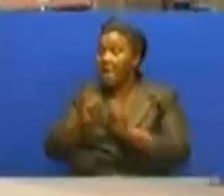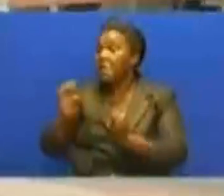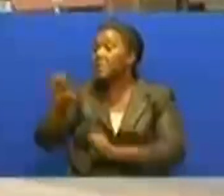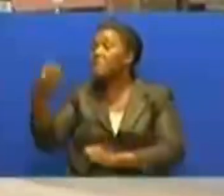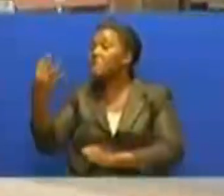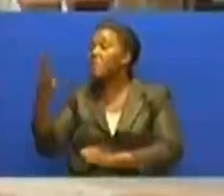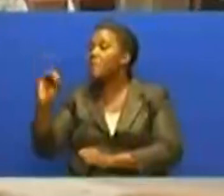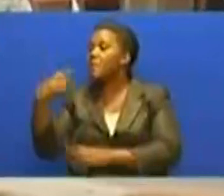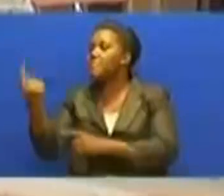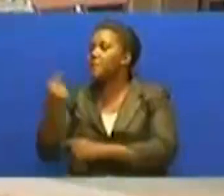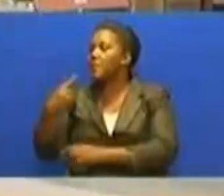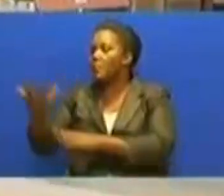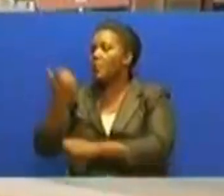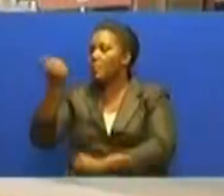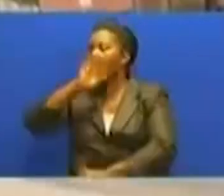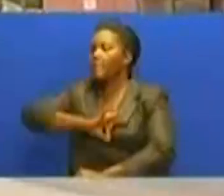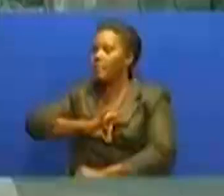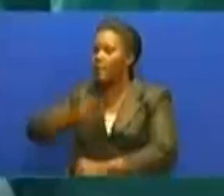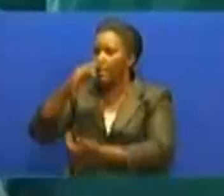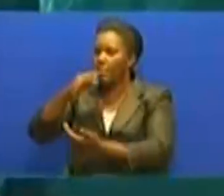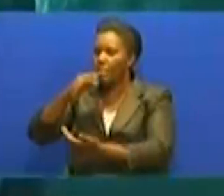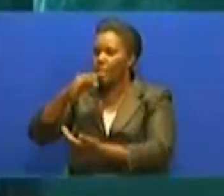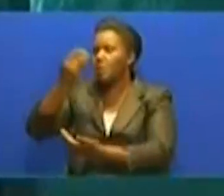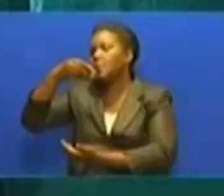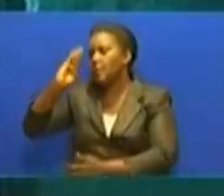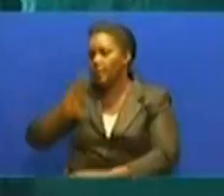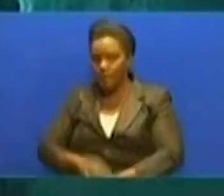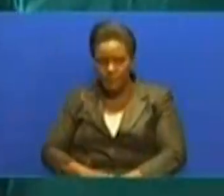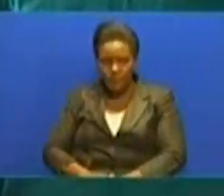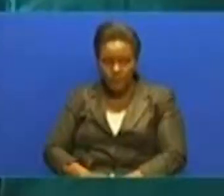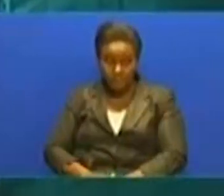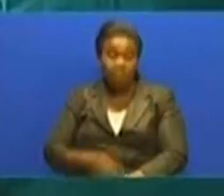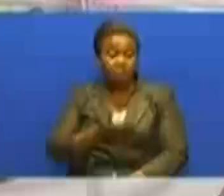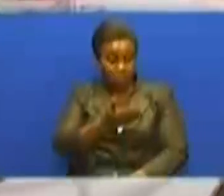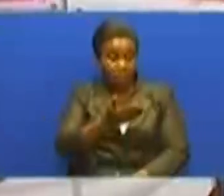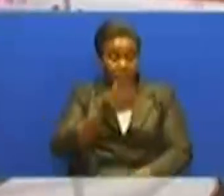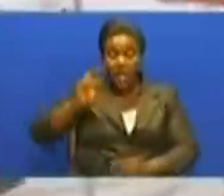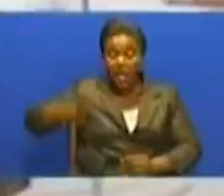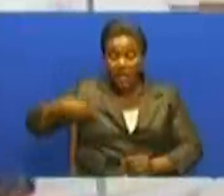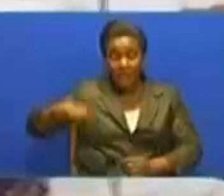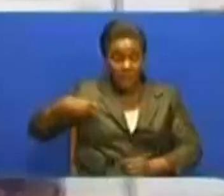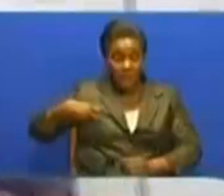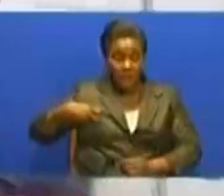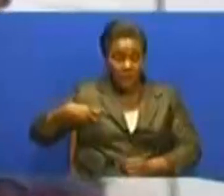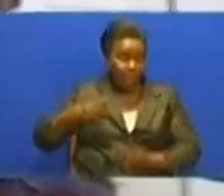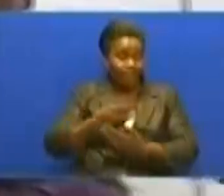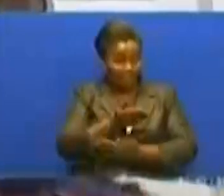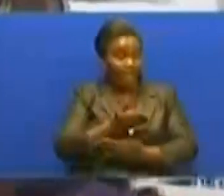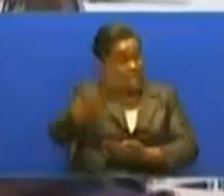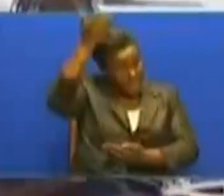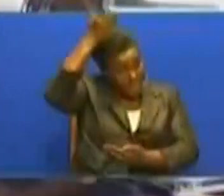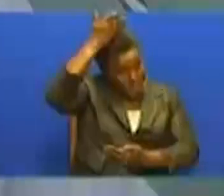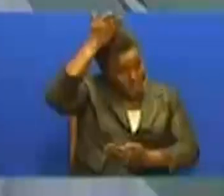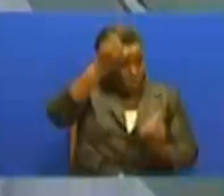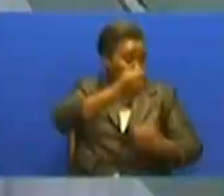wa rubani peke Ndiyo wanaopata fursa ya ajira karika sekta rasmi Caroline Kasuga ni yafisa mugu zimsaidizi